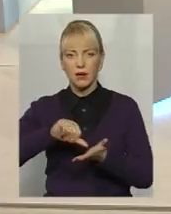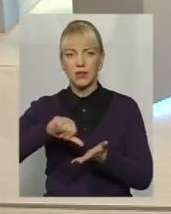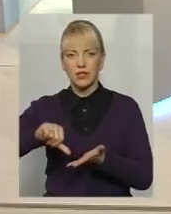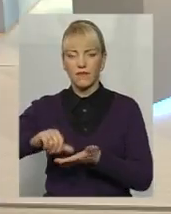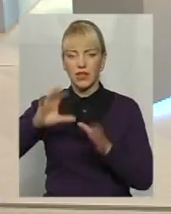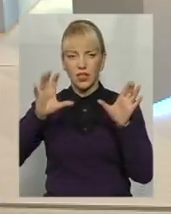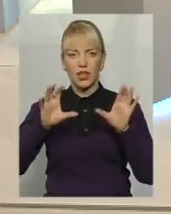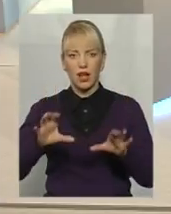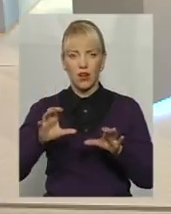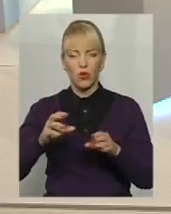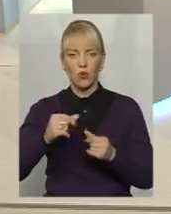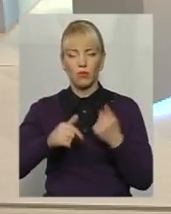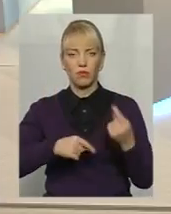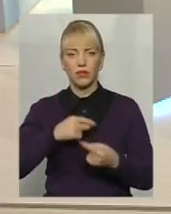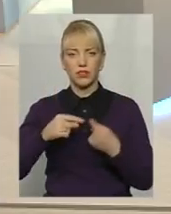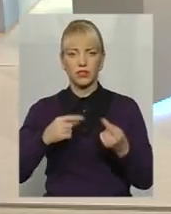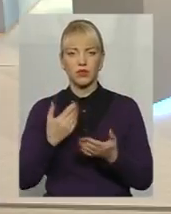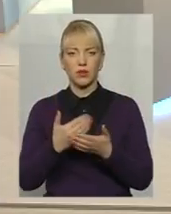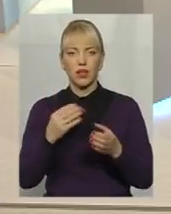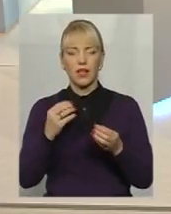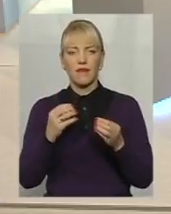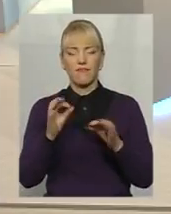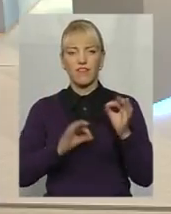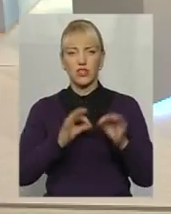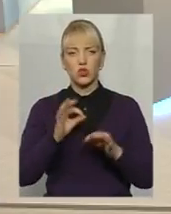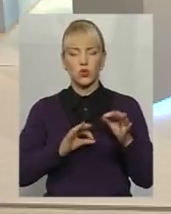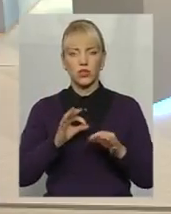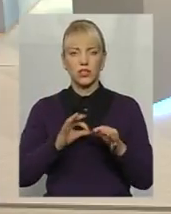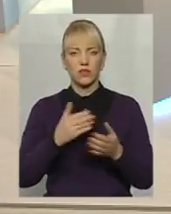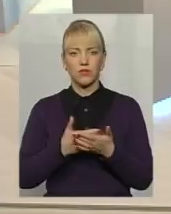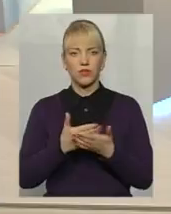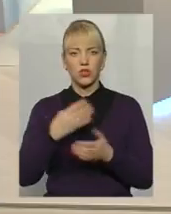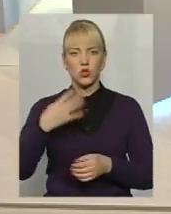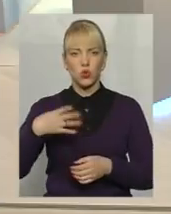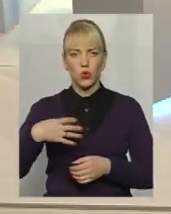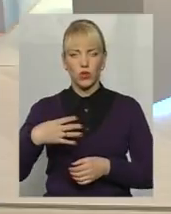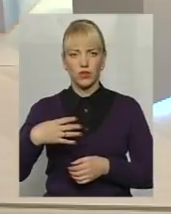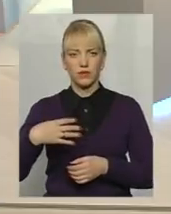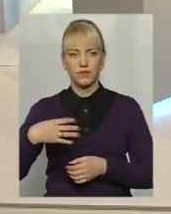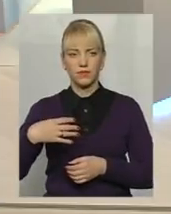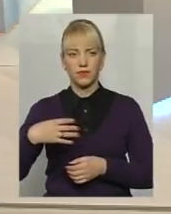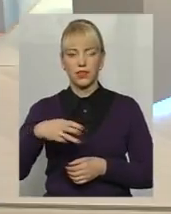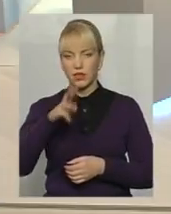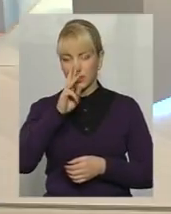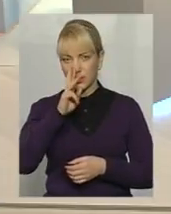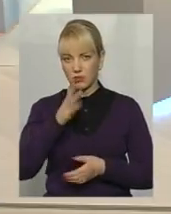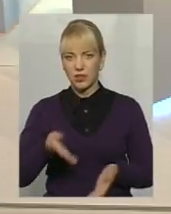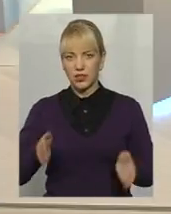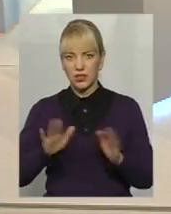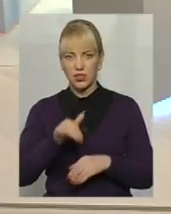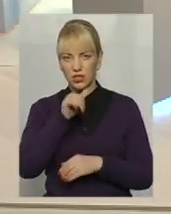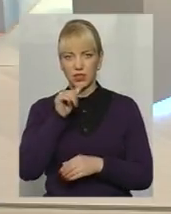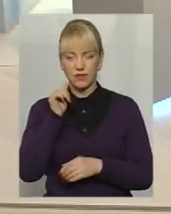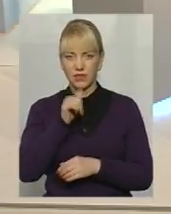легального бізнесу, відсотків, якщо говорити про область, 40 зарплат залишається в тіні.